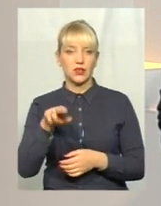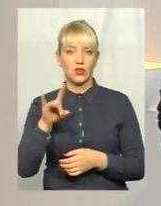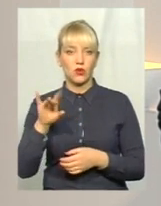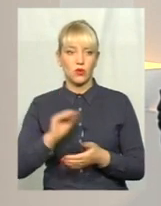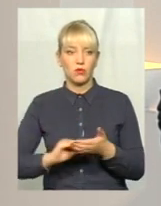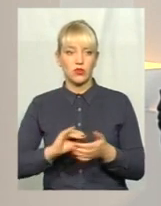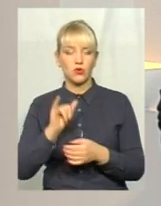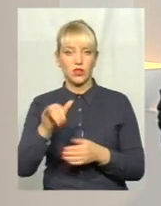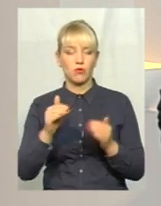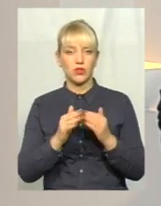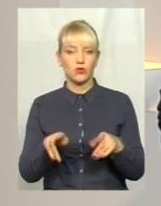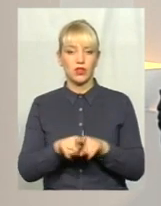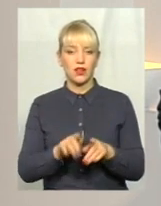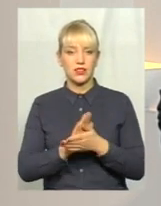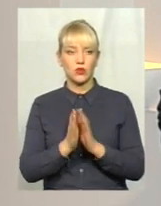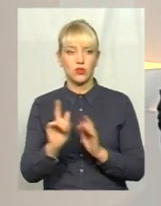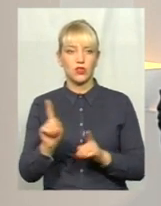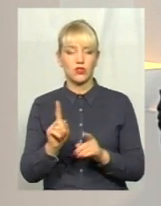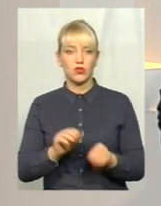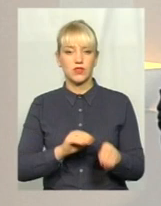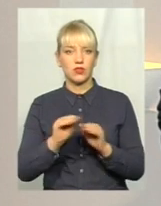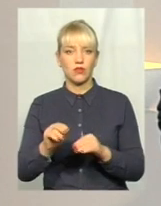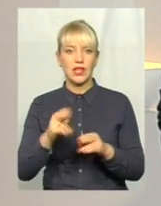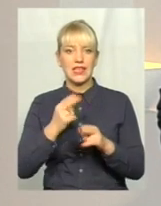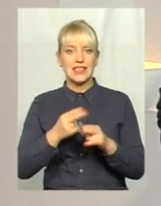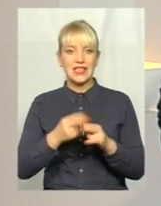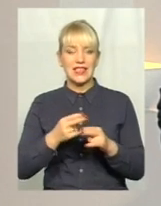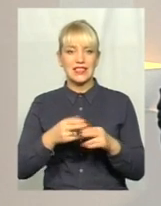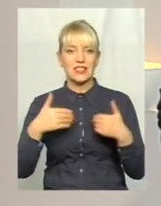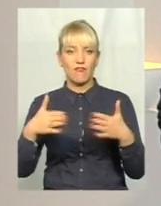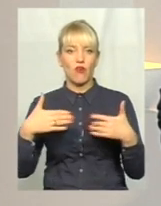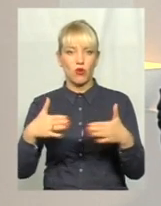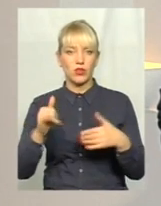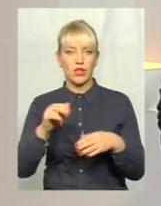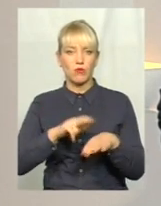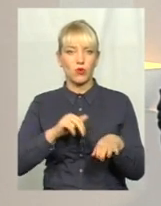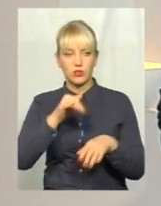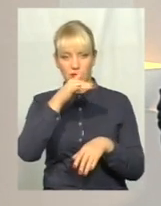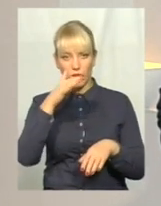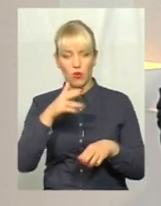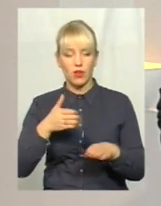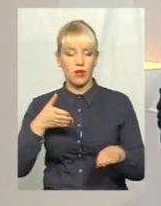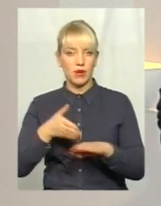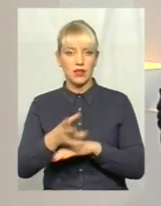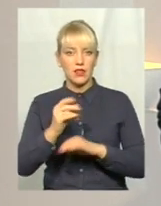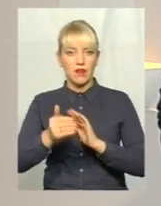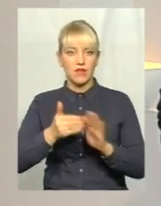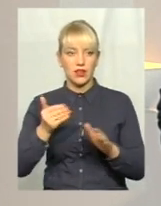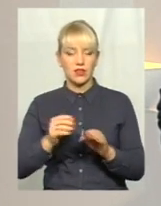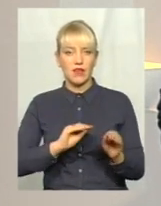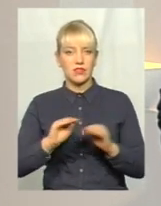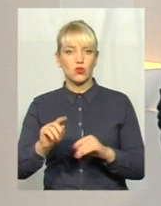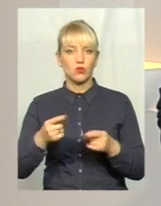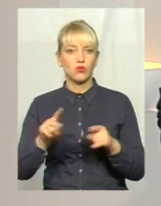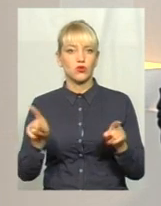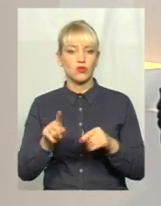в них в будинку така ситуація, що встановили залізні вороти, і поліція навіть не могла приїхати на виклик. А встановили через те,